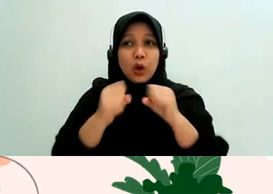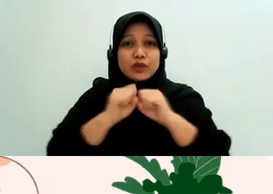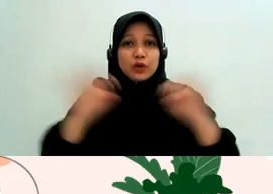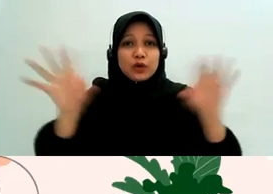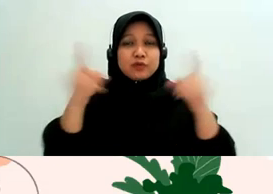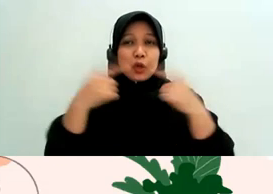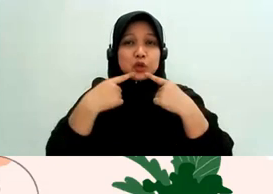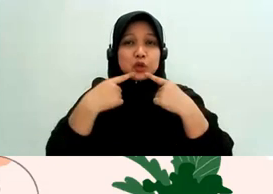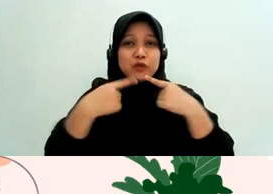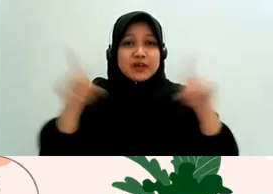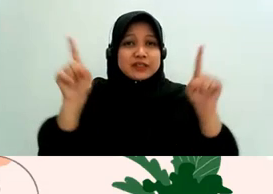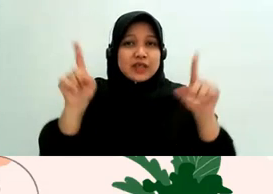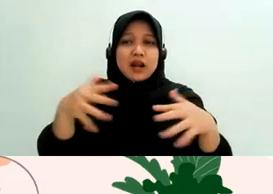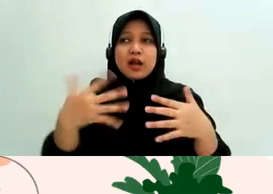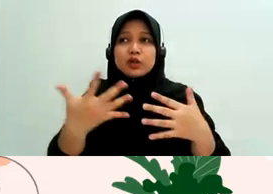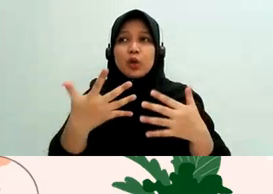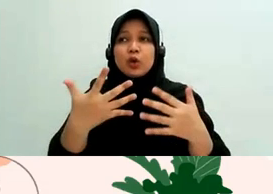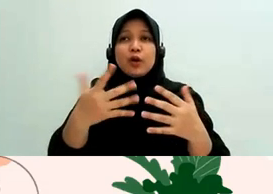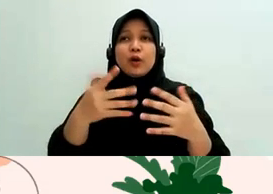itu idealnya